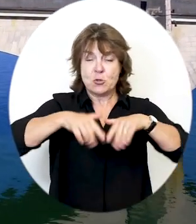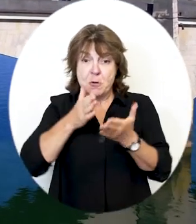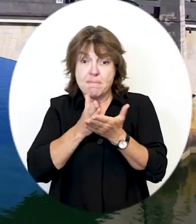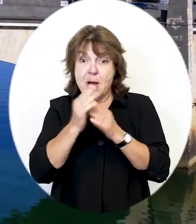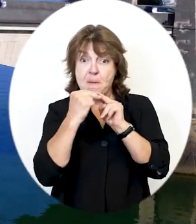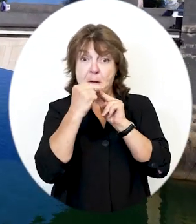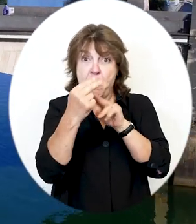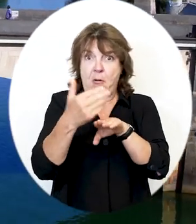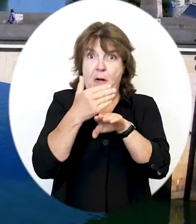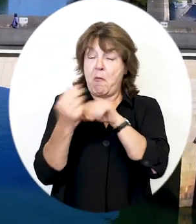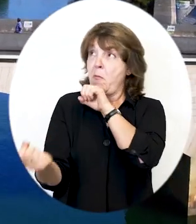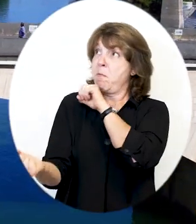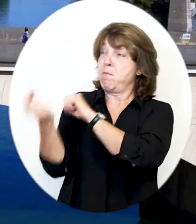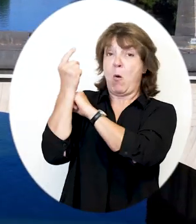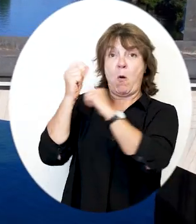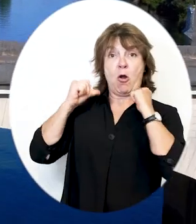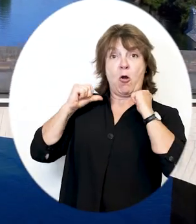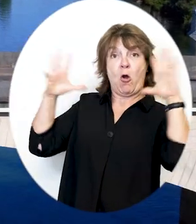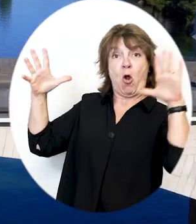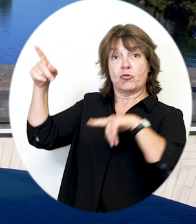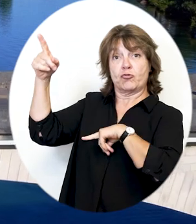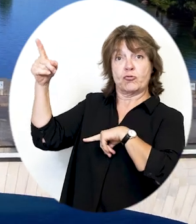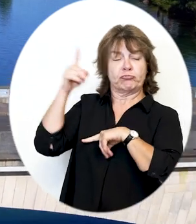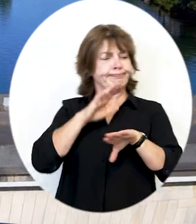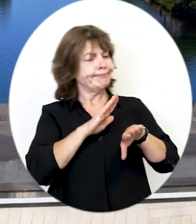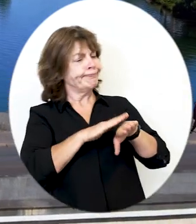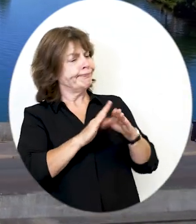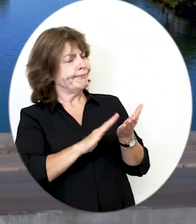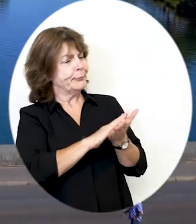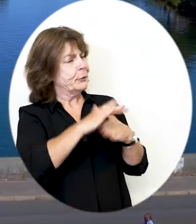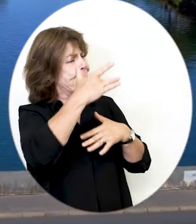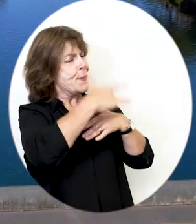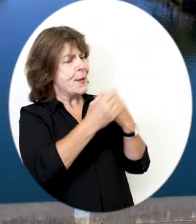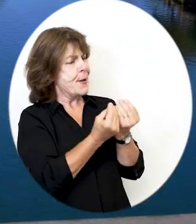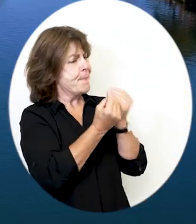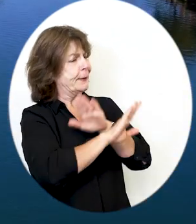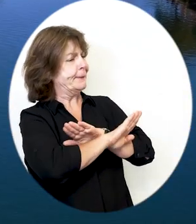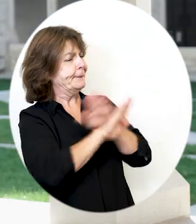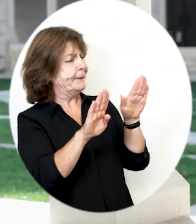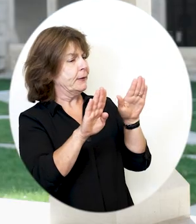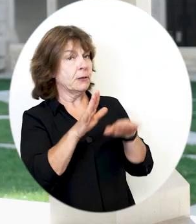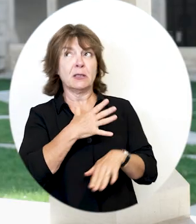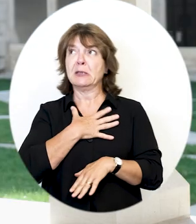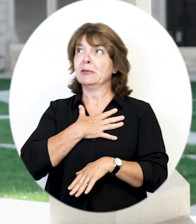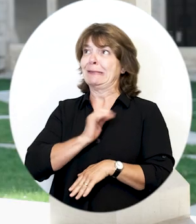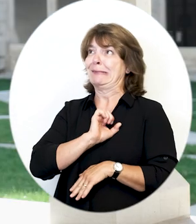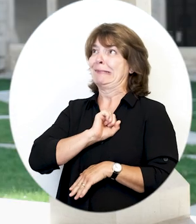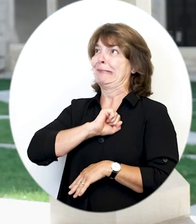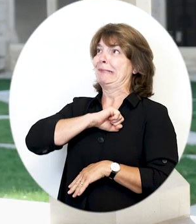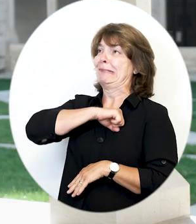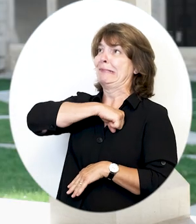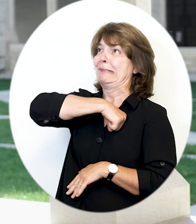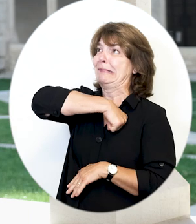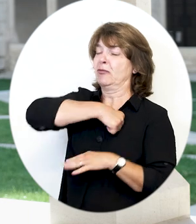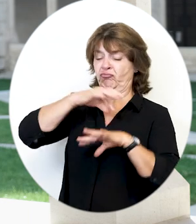moment de franchir le pont Saint-Laurent, un ange apparut et lui dit « La messe est dite. » Accablé de douleur, l